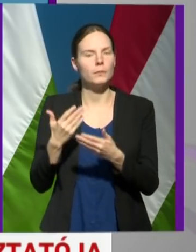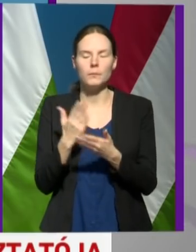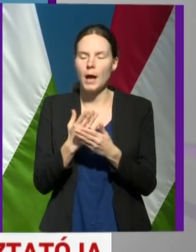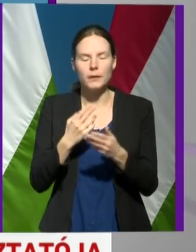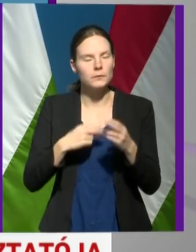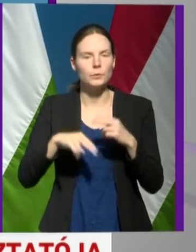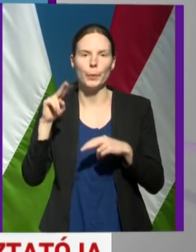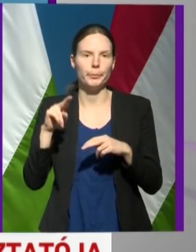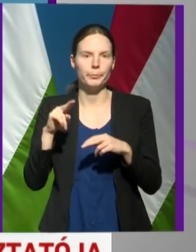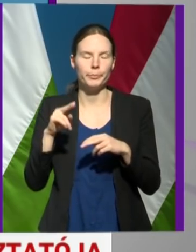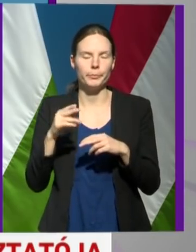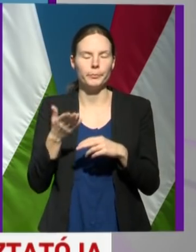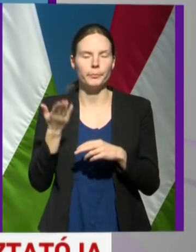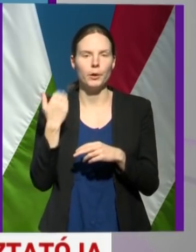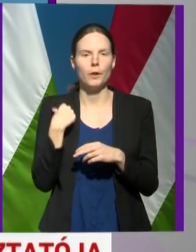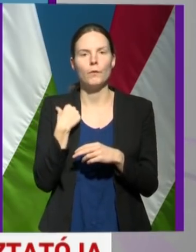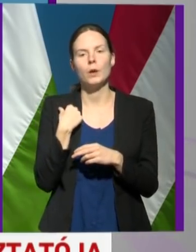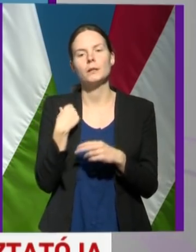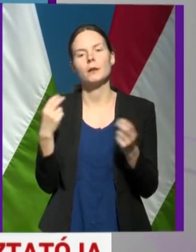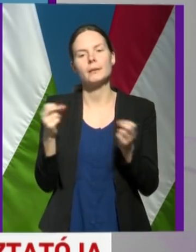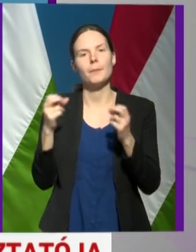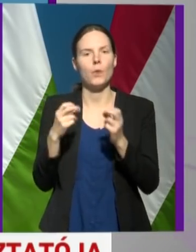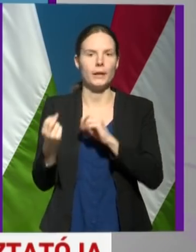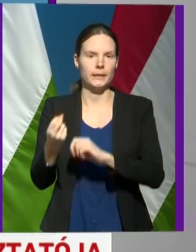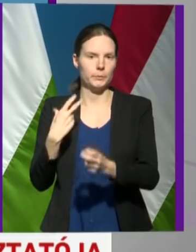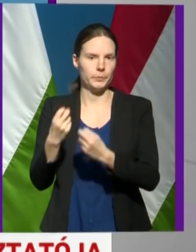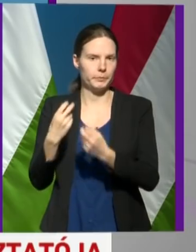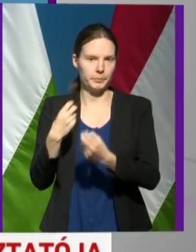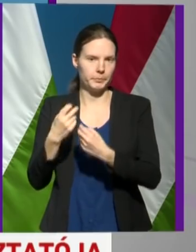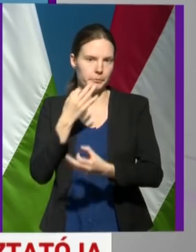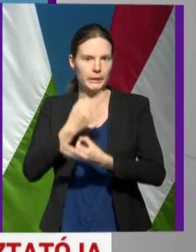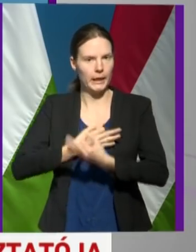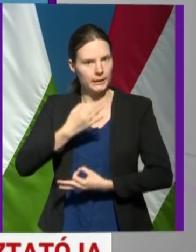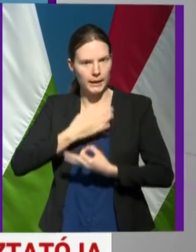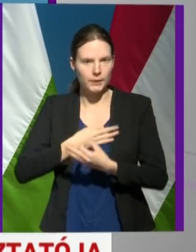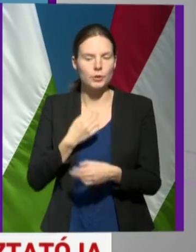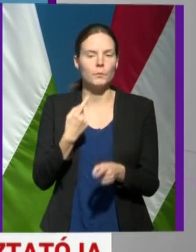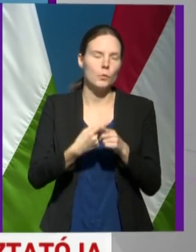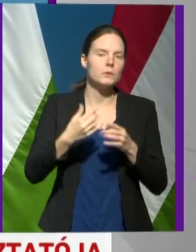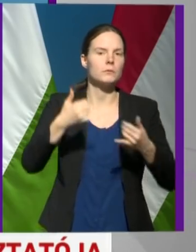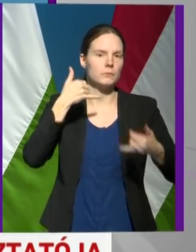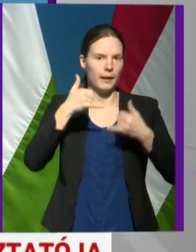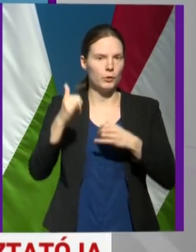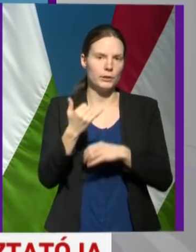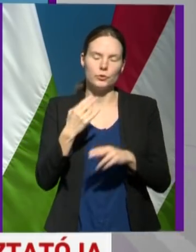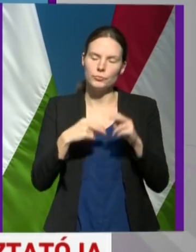számú volt az elektronikus levélben, tehát megkeresések, illetve a telefonhívások száma.